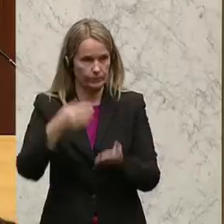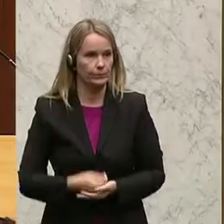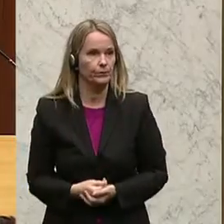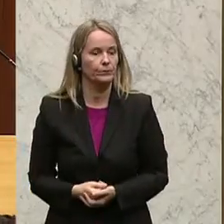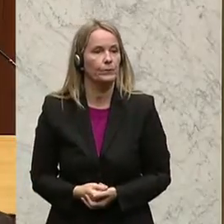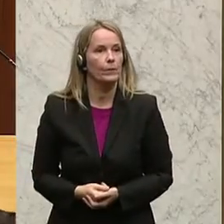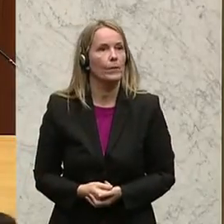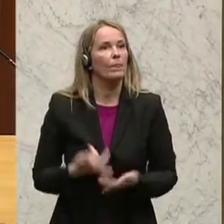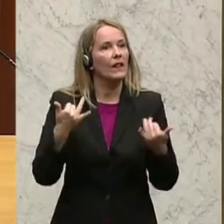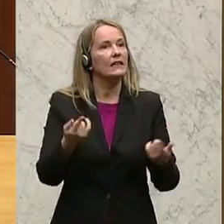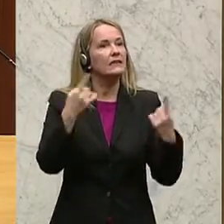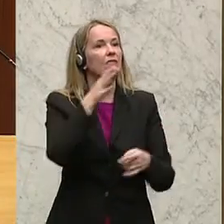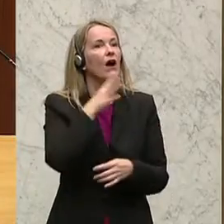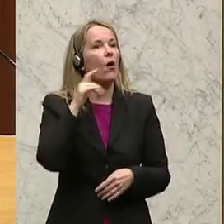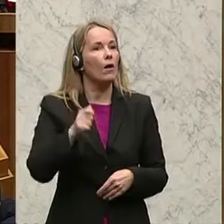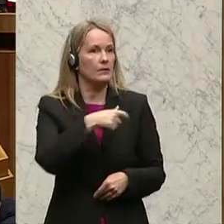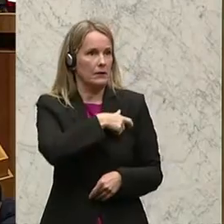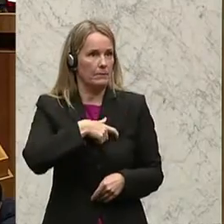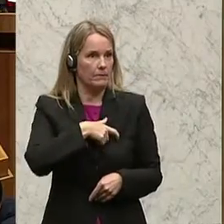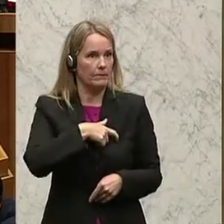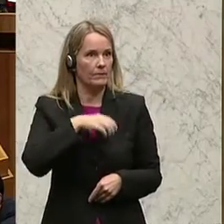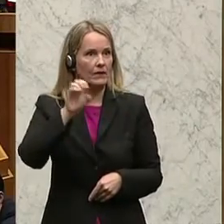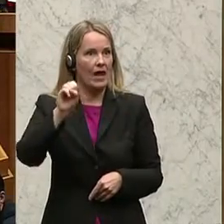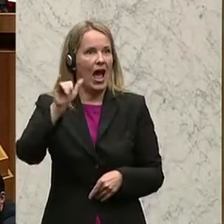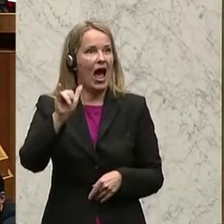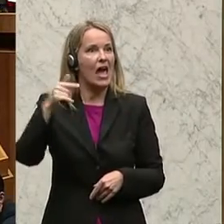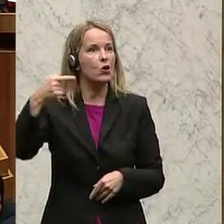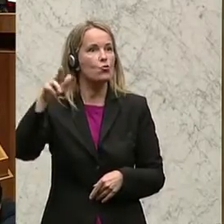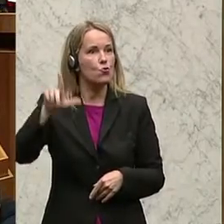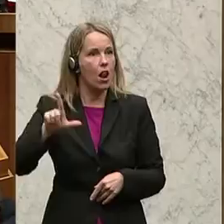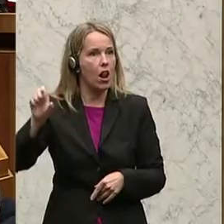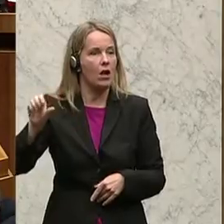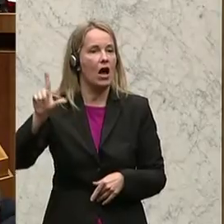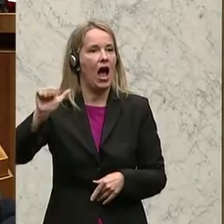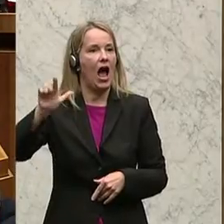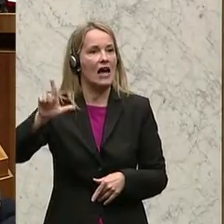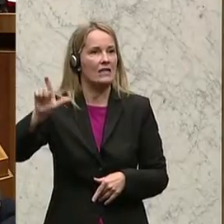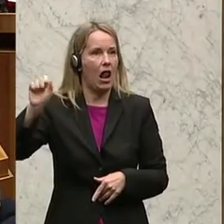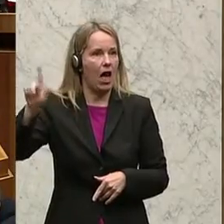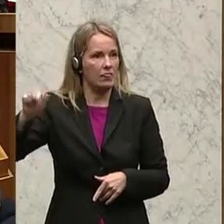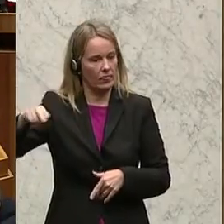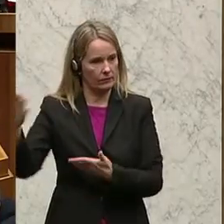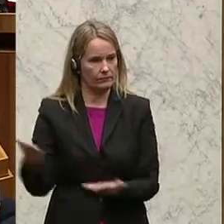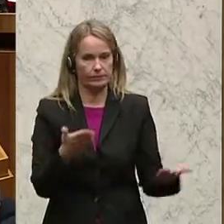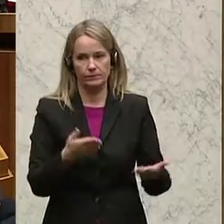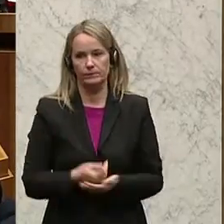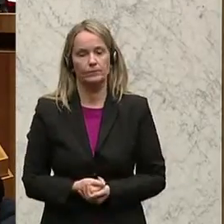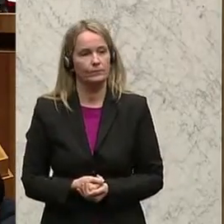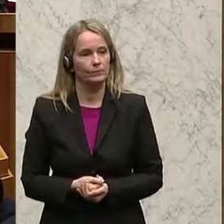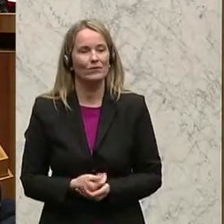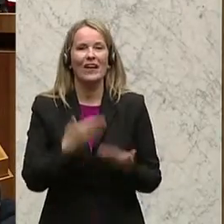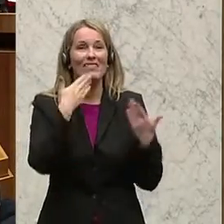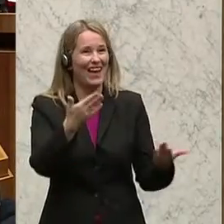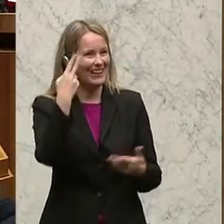Nun ist die Frau Abgeordnete Magistra Aygül Perivan Aslan an Bord. Sie ist in der Türkei geboren und